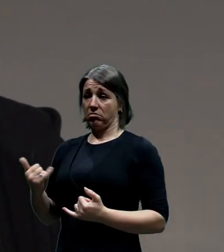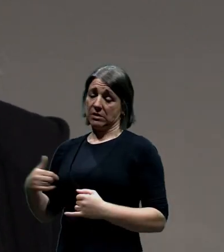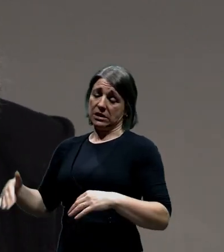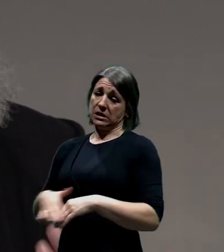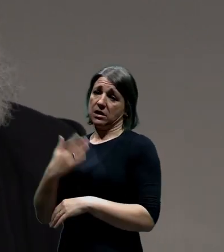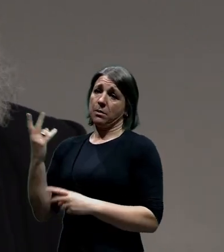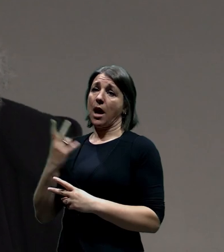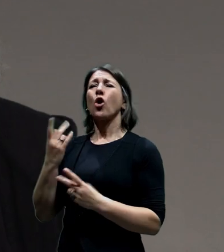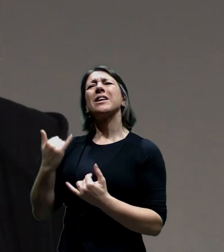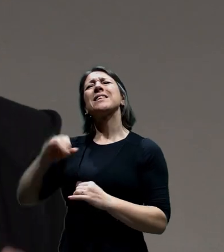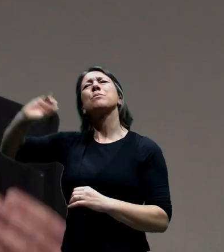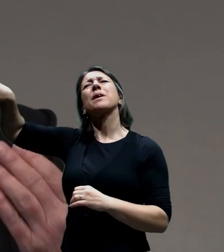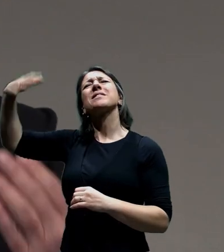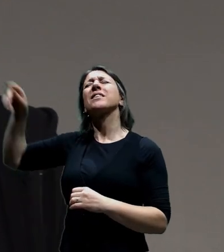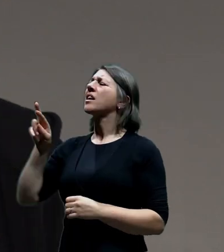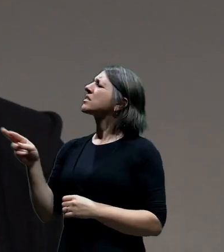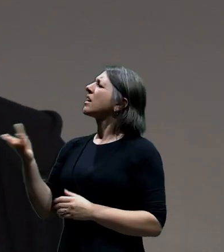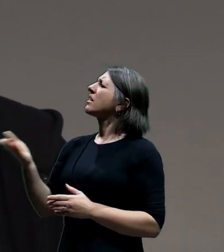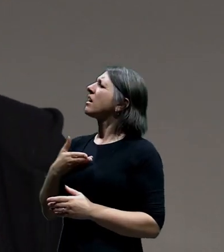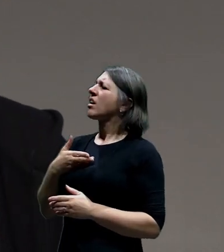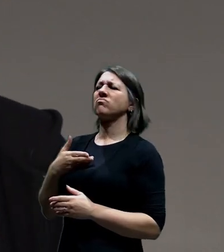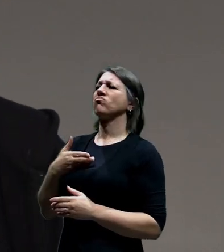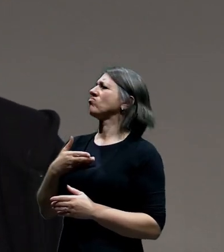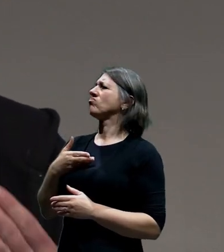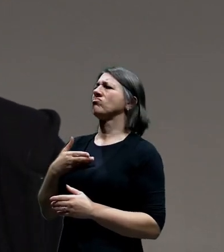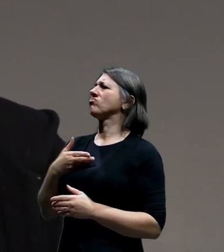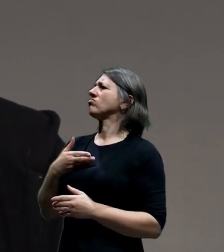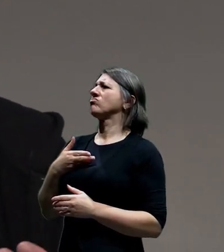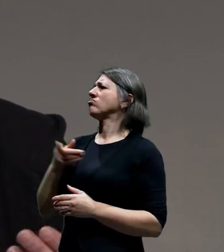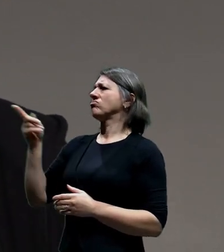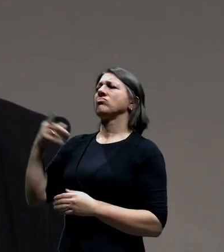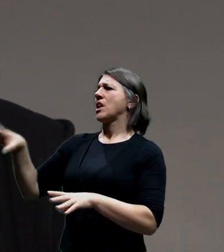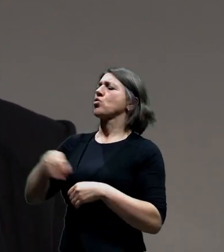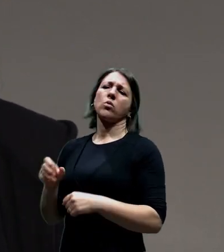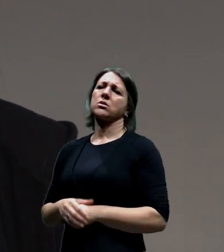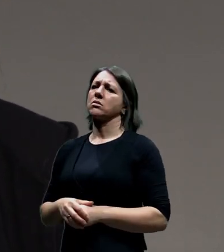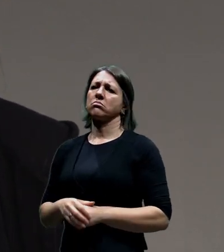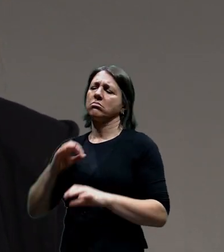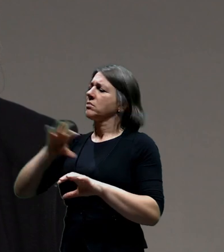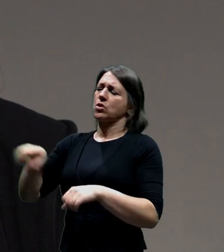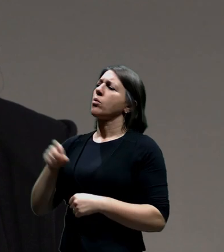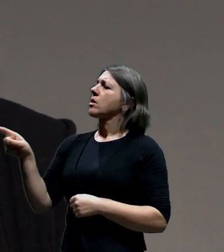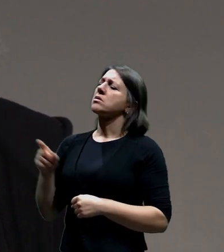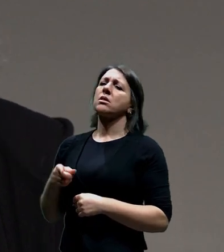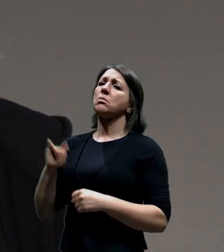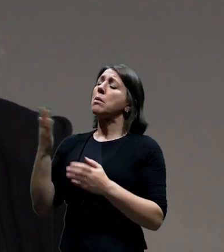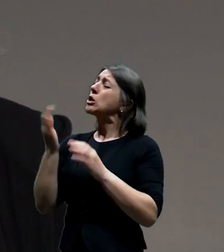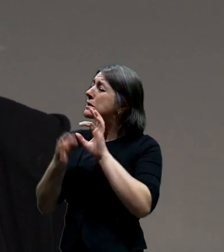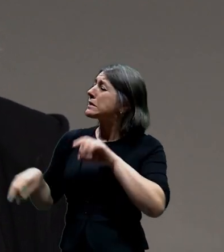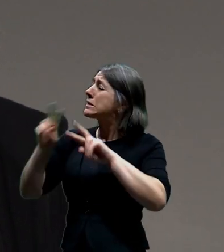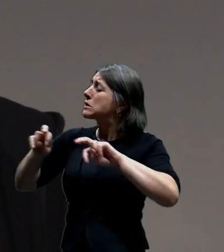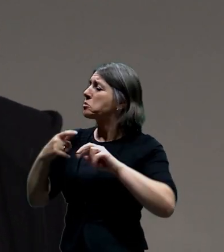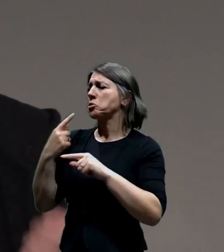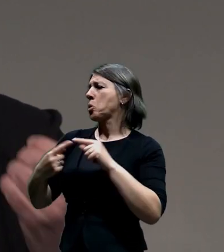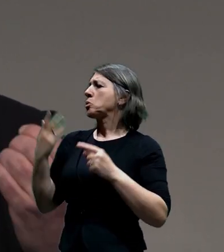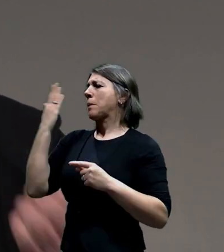prezentace mě přesvědčila o tom, že můžu klidně říct, já si to vlastně nemyslím, že tahleta věc byla proskoumaná vlastně jako